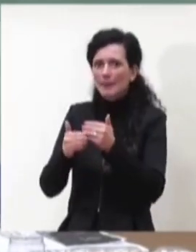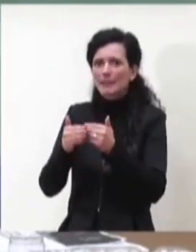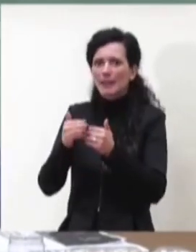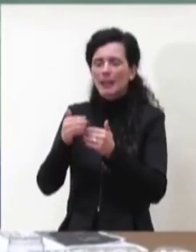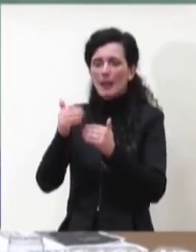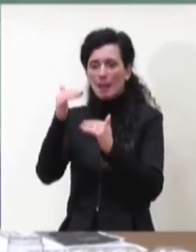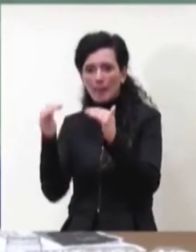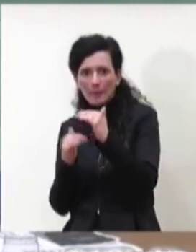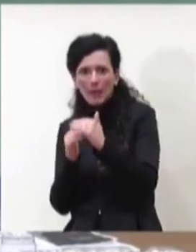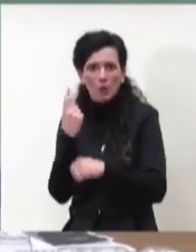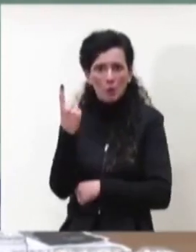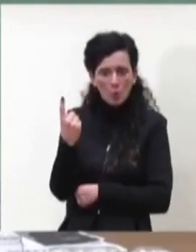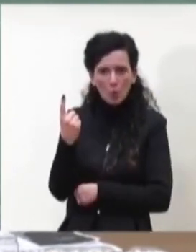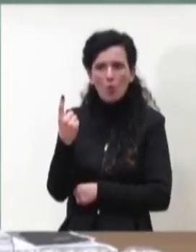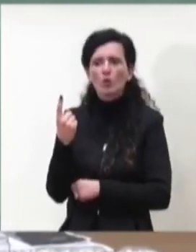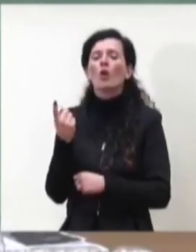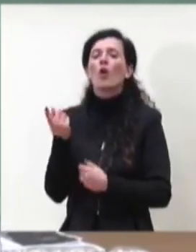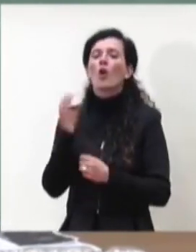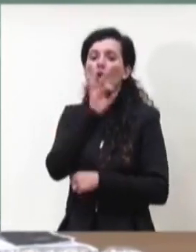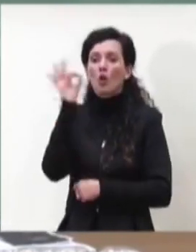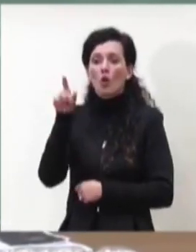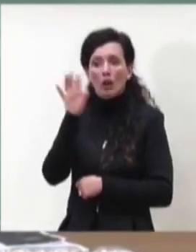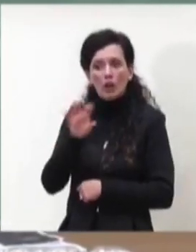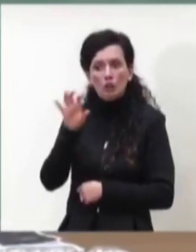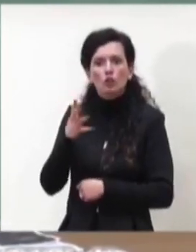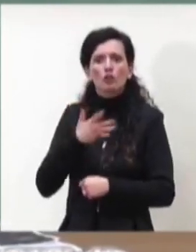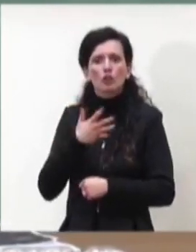rischio moderato